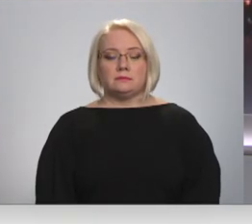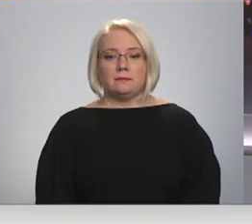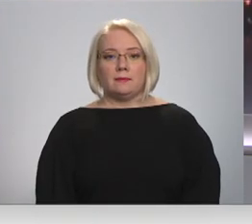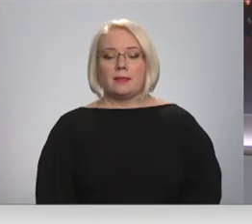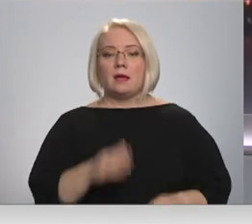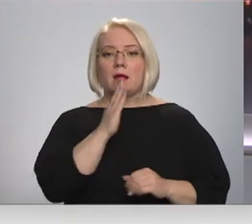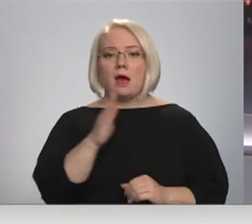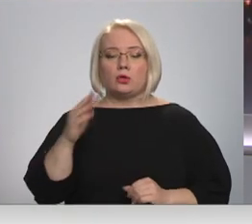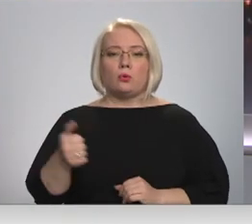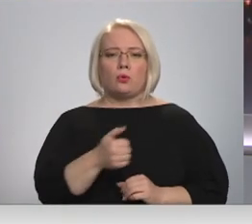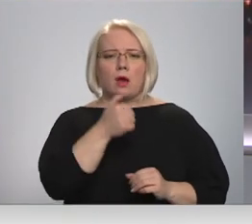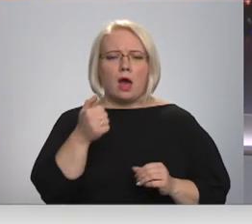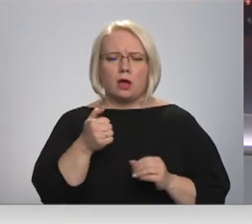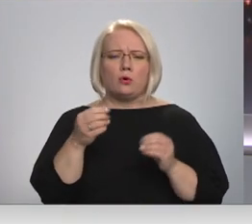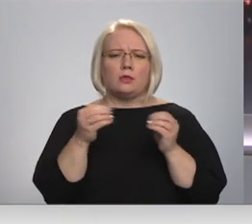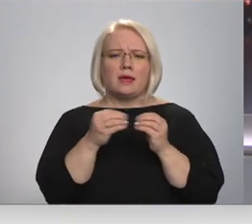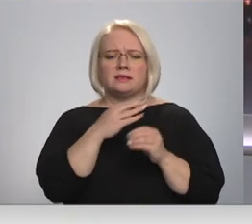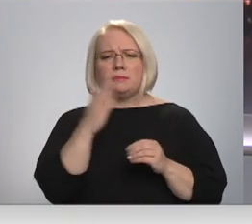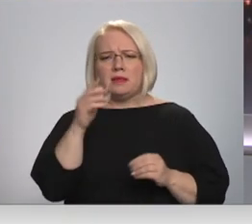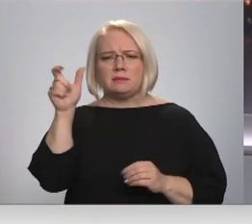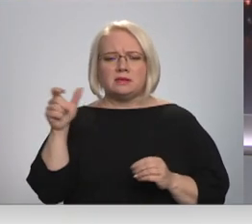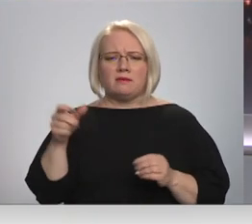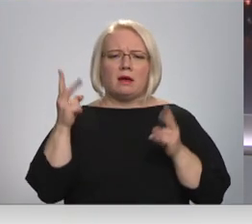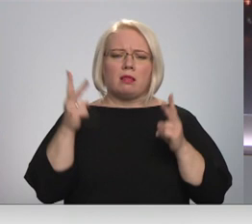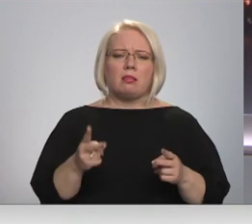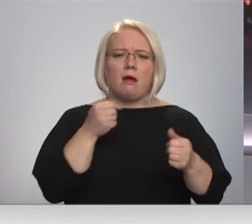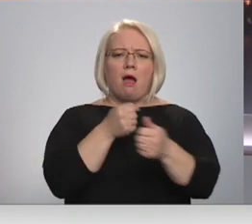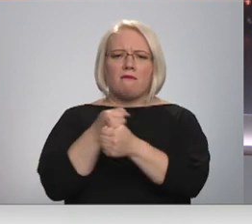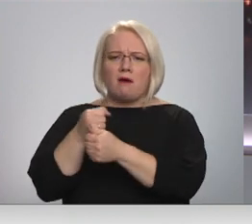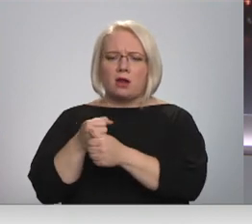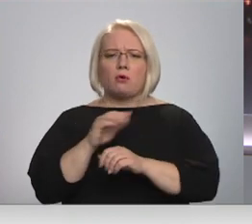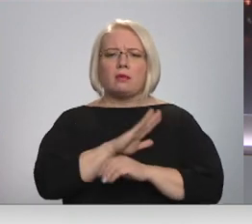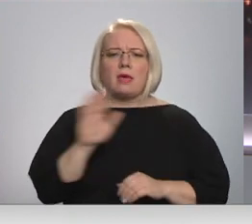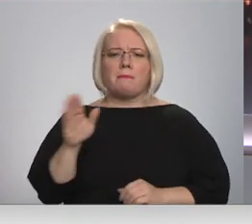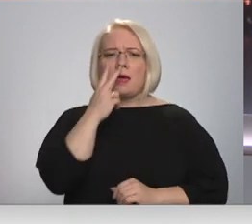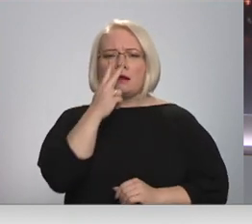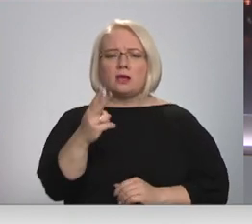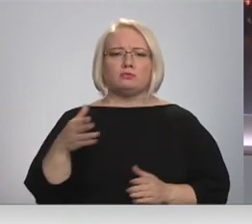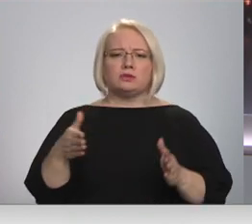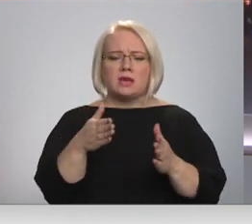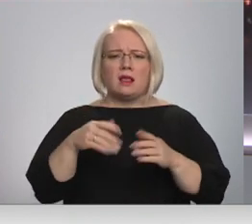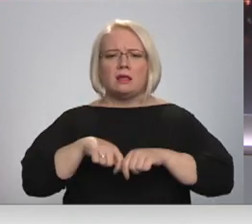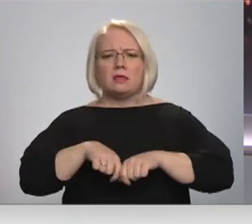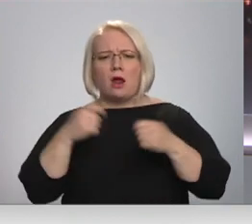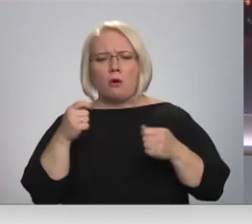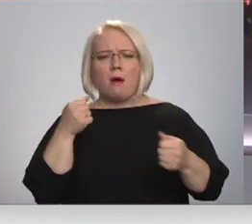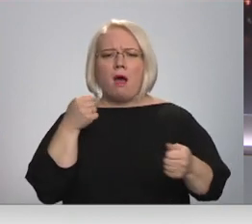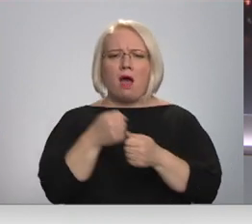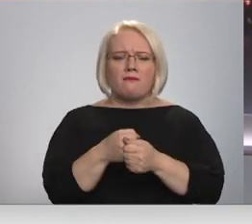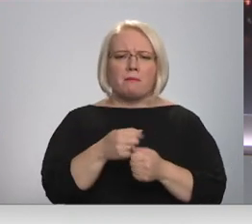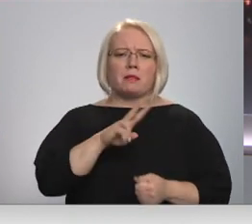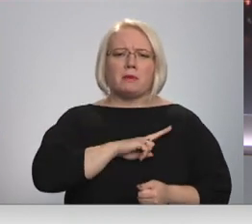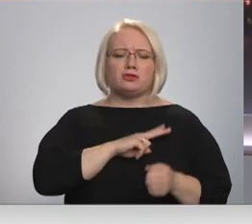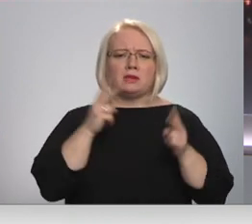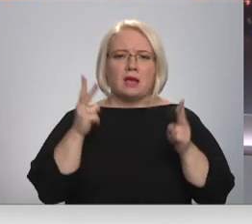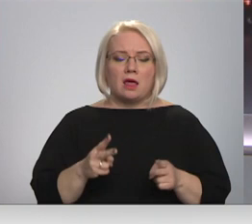Katru gadu desmitiem cilvēku cieši avārijās, tāpēc, ka bija neredzami uz ceļa. Traumas, avārijas, pat letāli gadījumi –